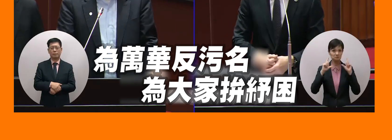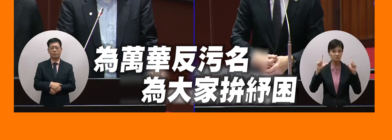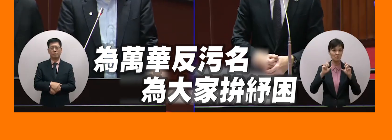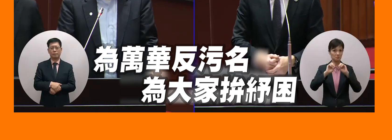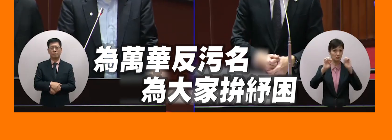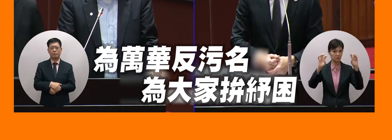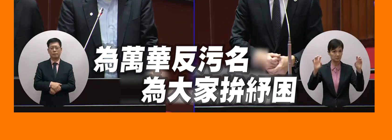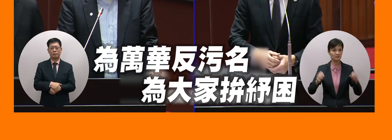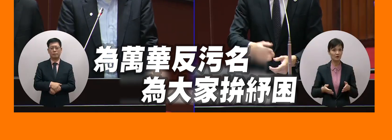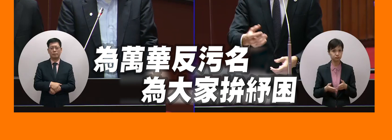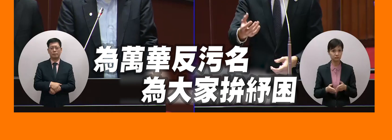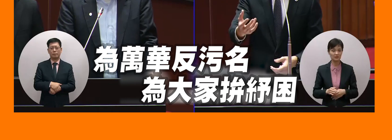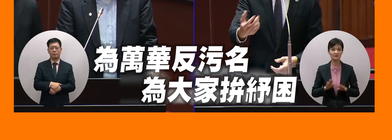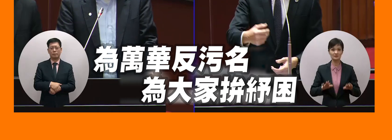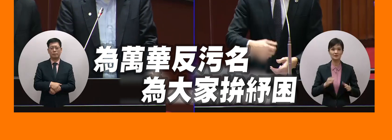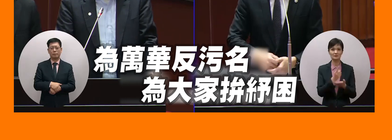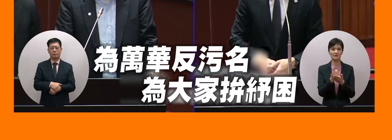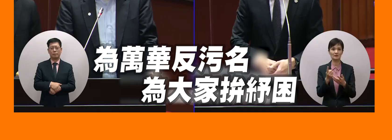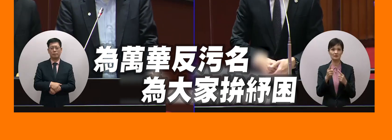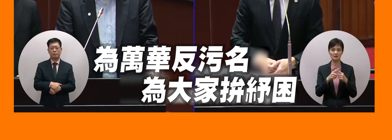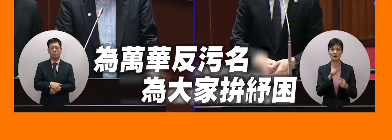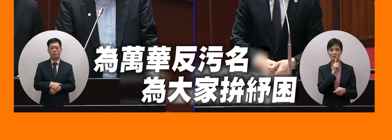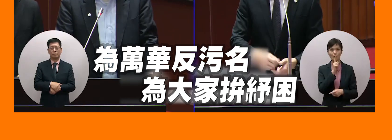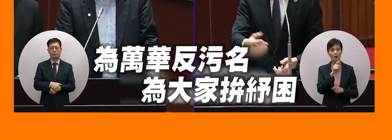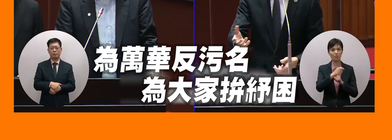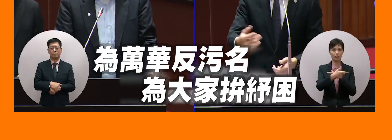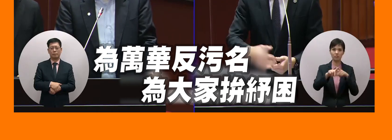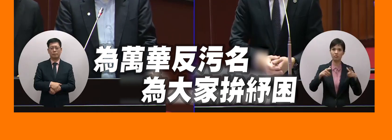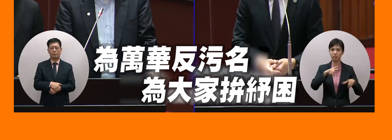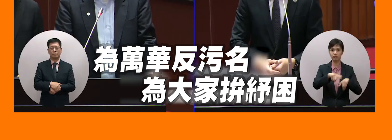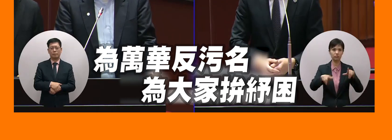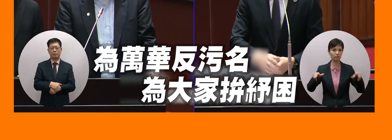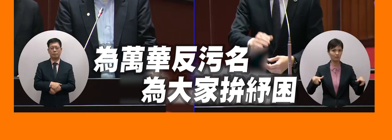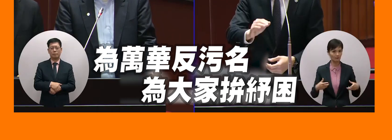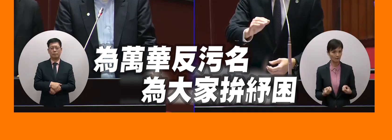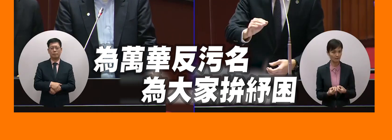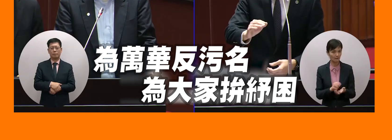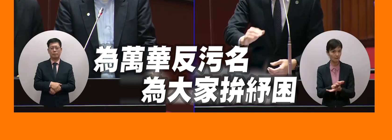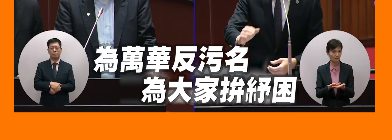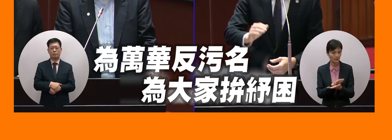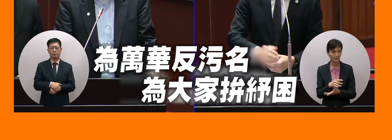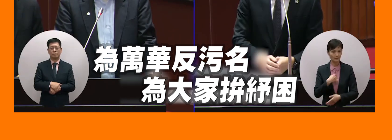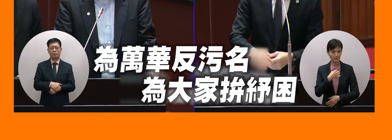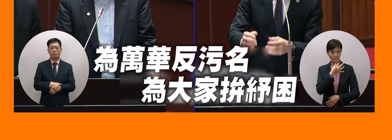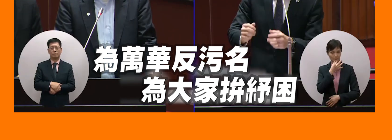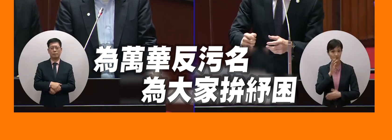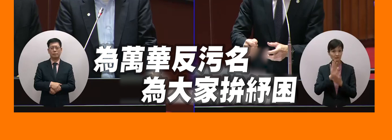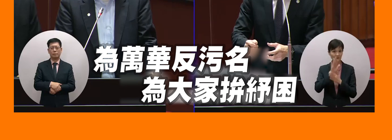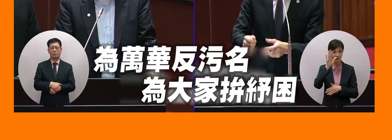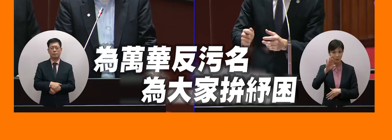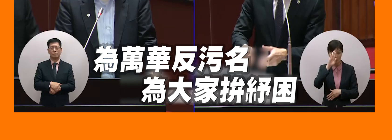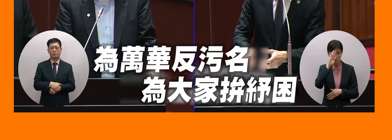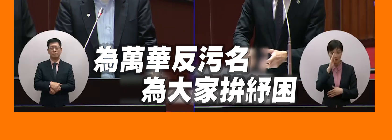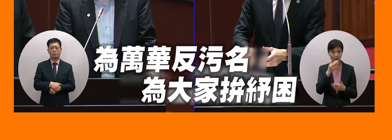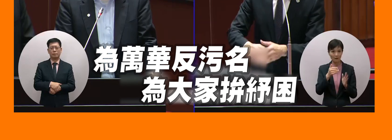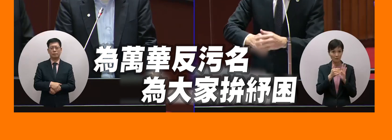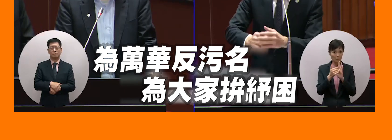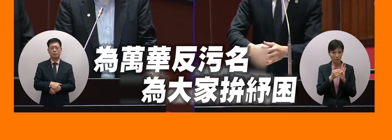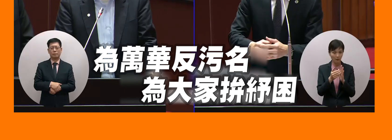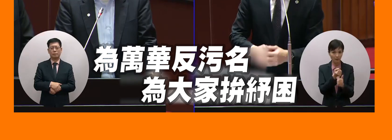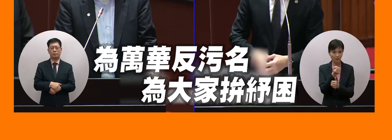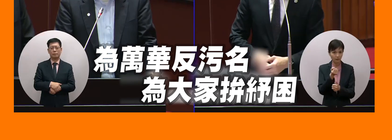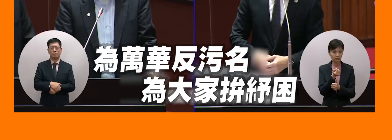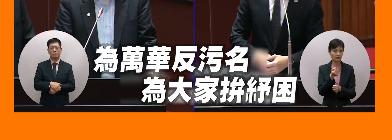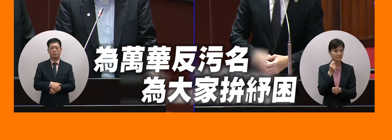大家都這樣一人一支嘴自己這樣大廚大魚我覺得到時候疫情我們要控制要改管